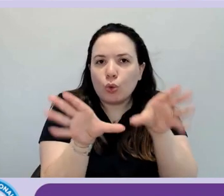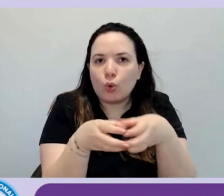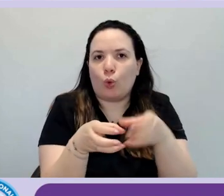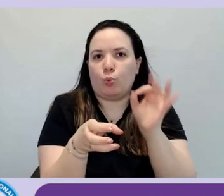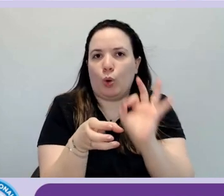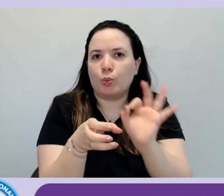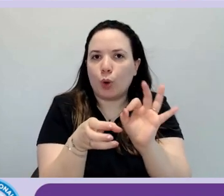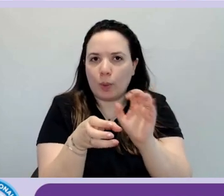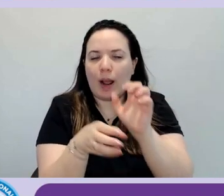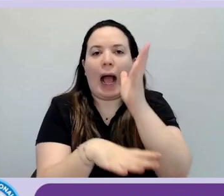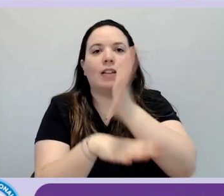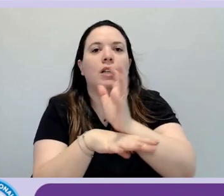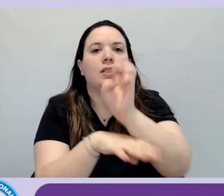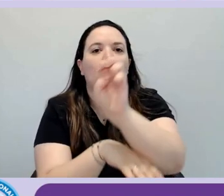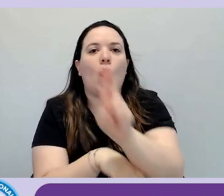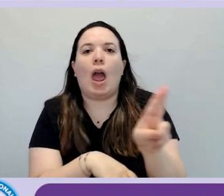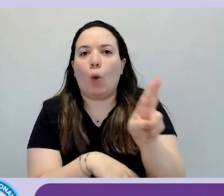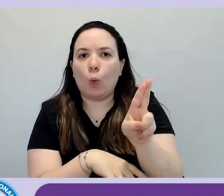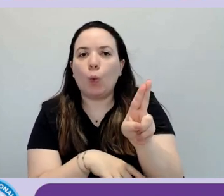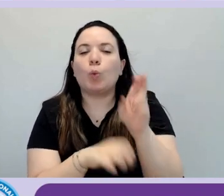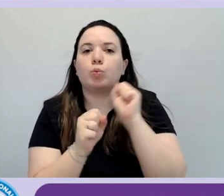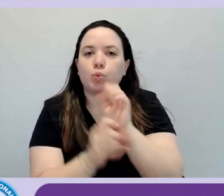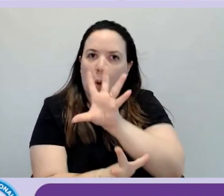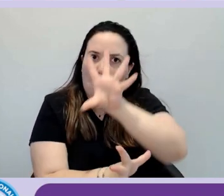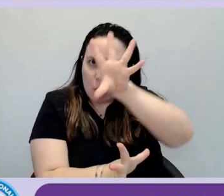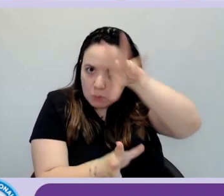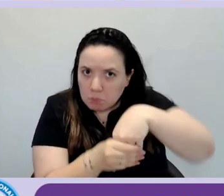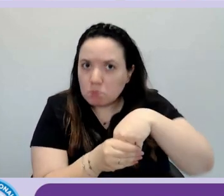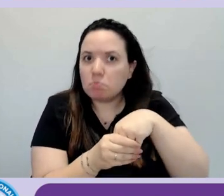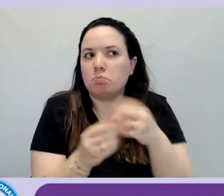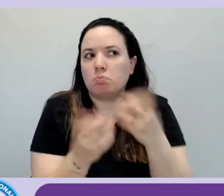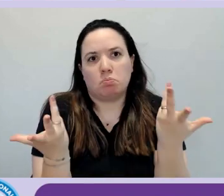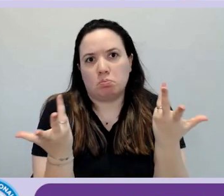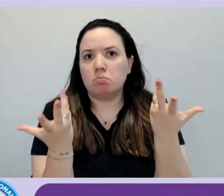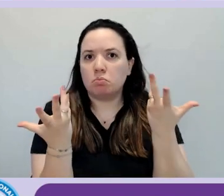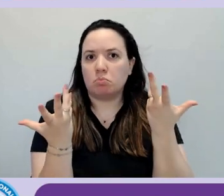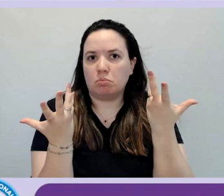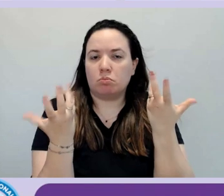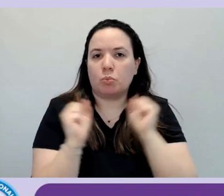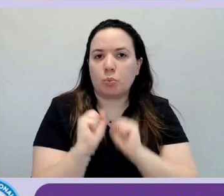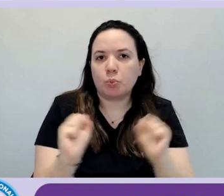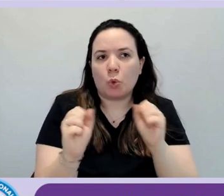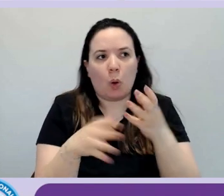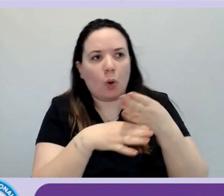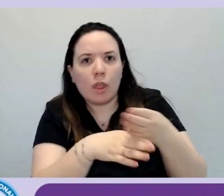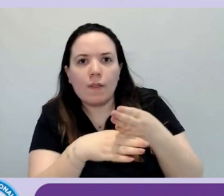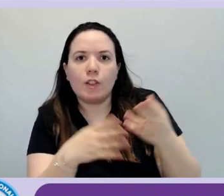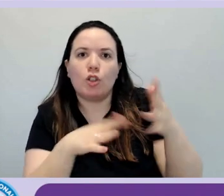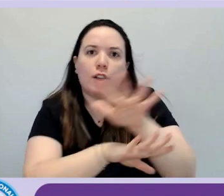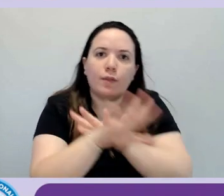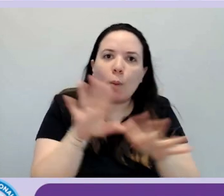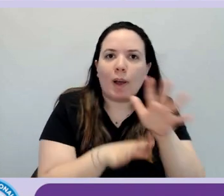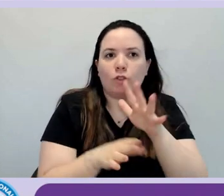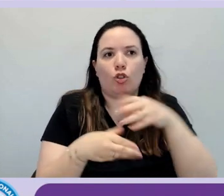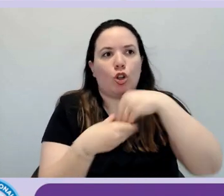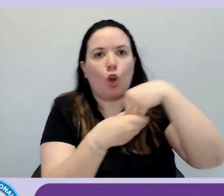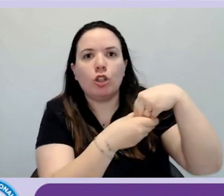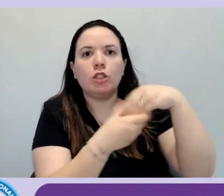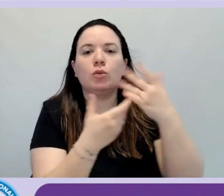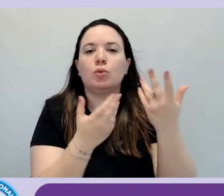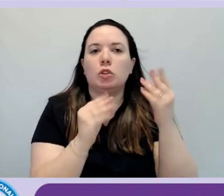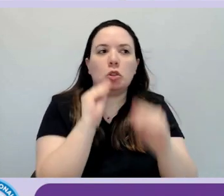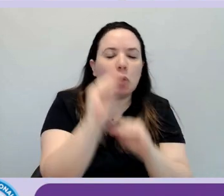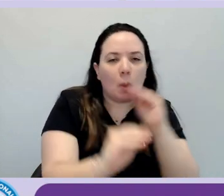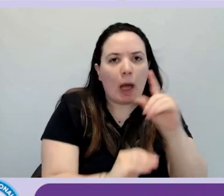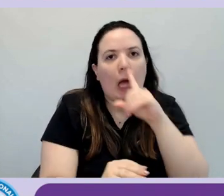di Accessible.eu, dove potete unirvi, potete entrare nel gruppo, condividere informazioni contenuti, porre domande